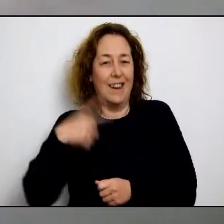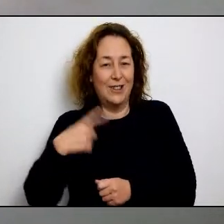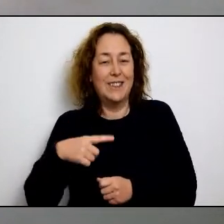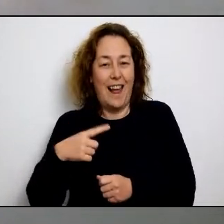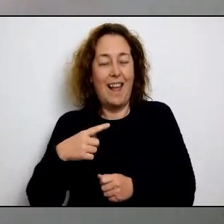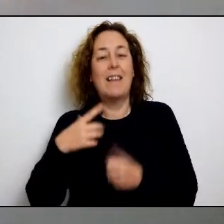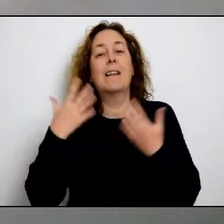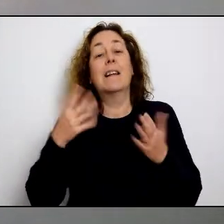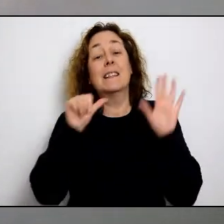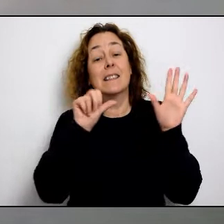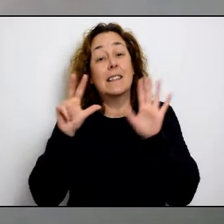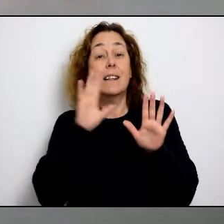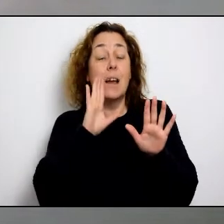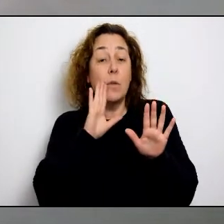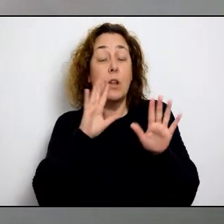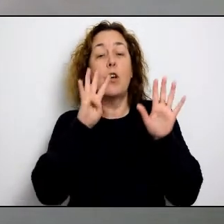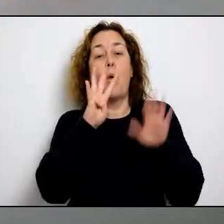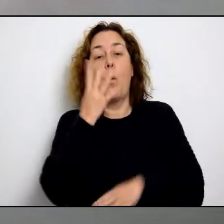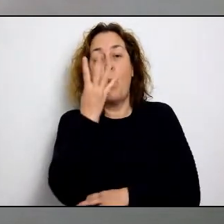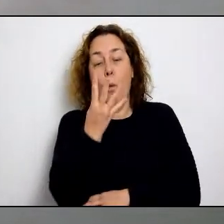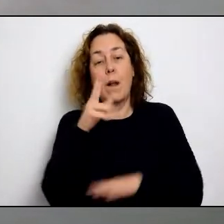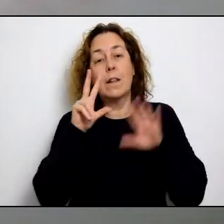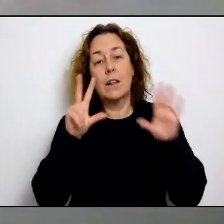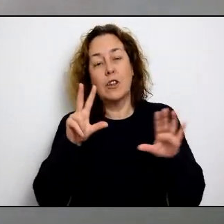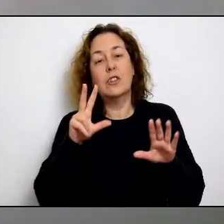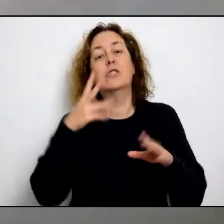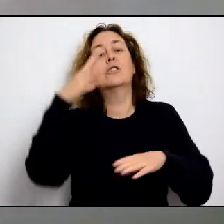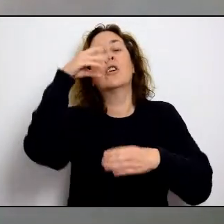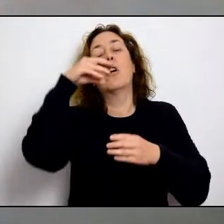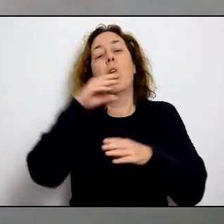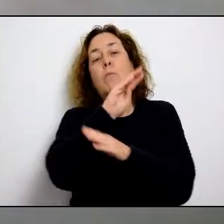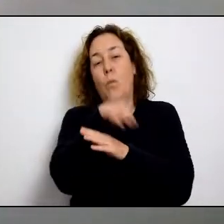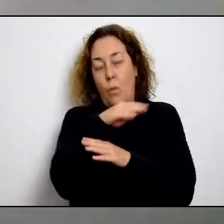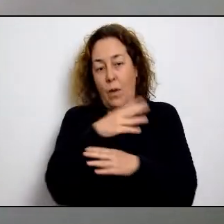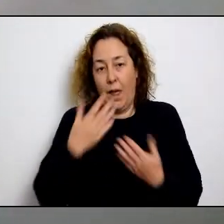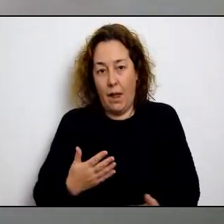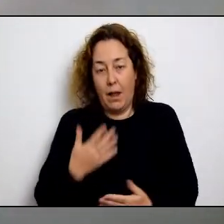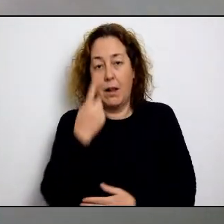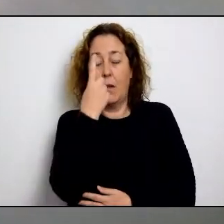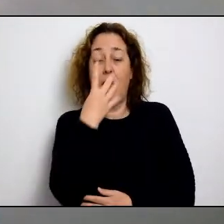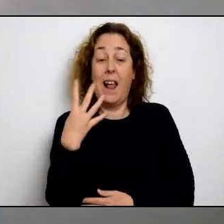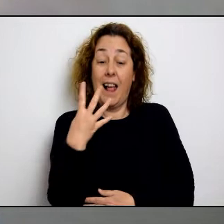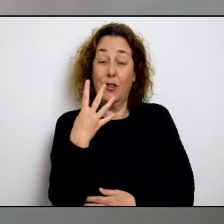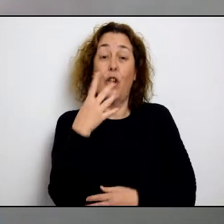han donat positiu durant aquests dies en Covid, en coronavirus, i que en aquests moments, d'aquestes 68, n'hi ha 48 que